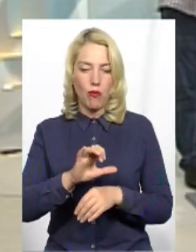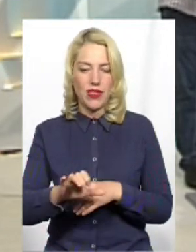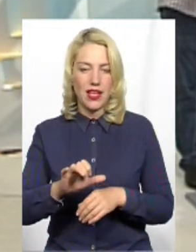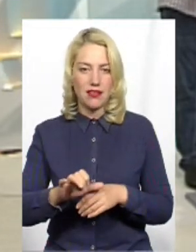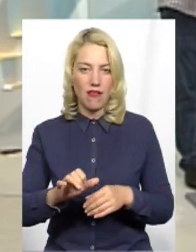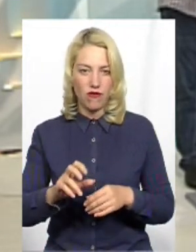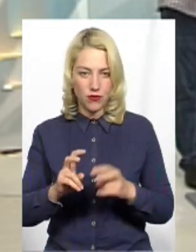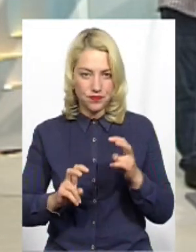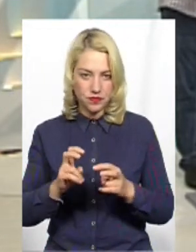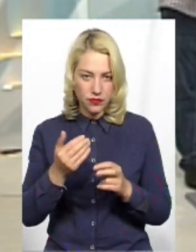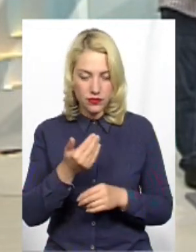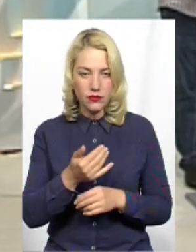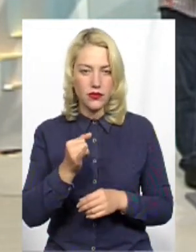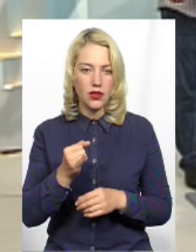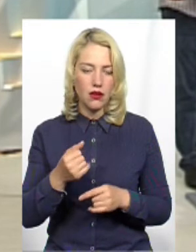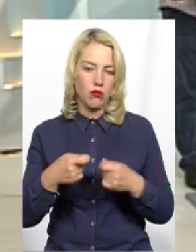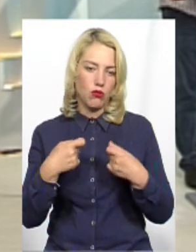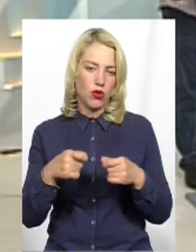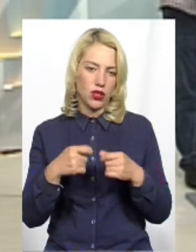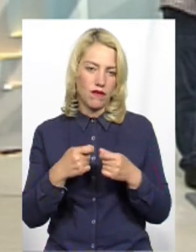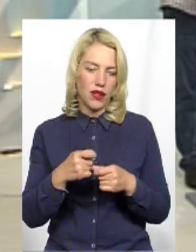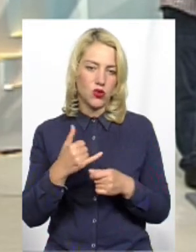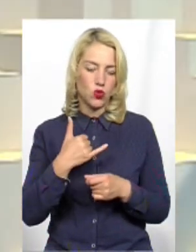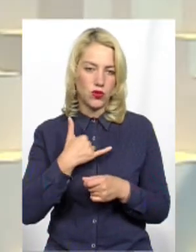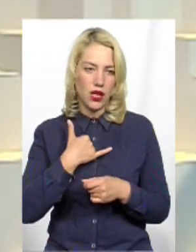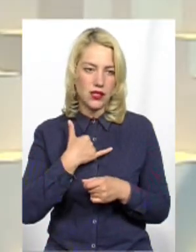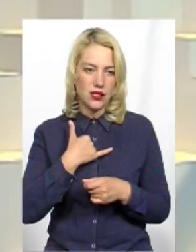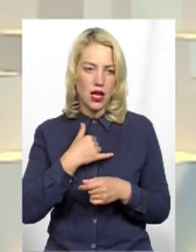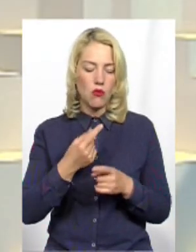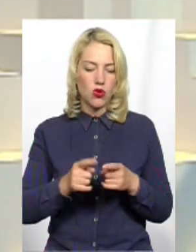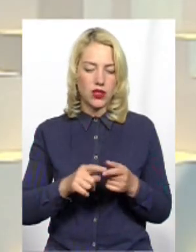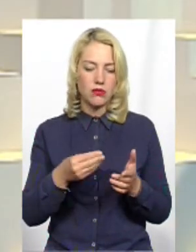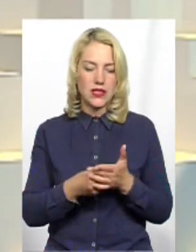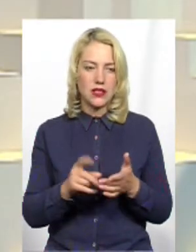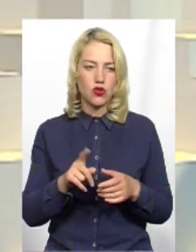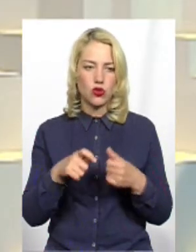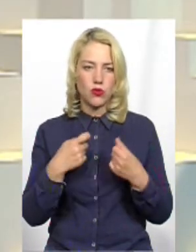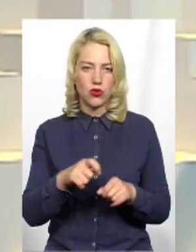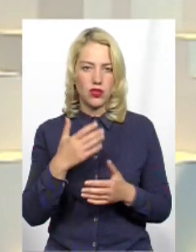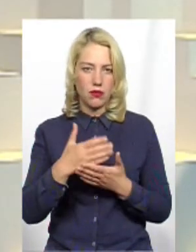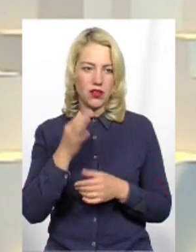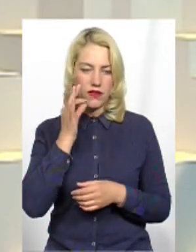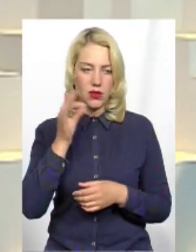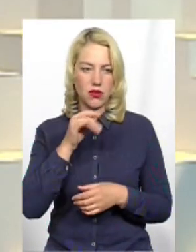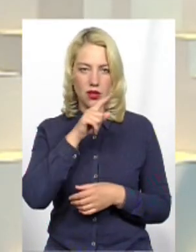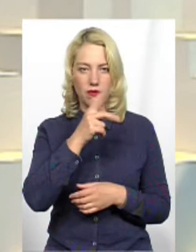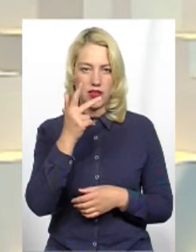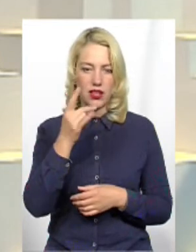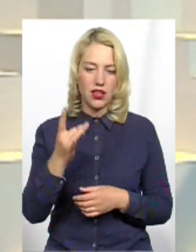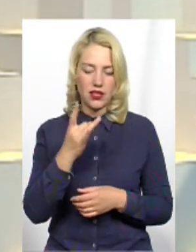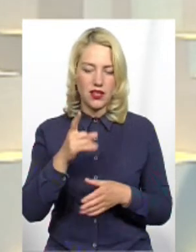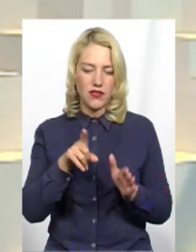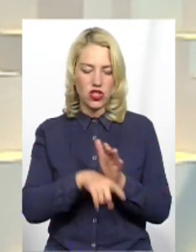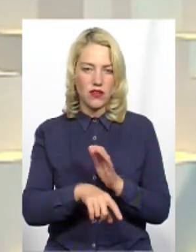і продавати у нас по тим цінам, що продається в тій же Германії Там три рази дешевше